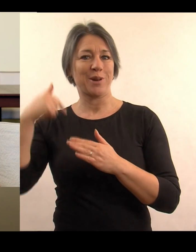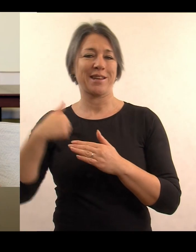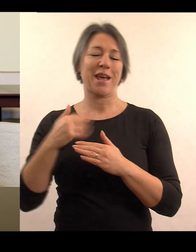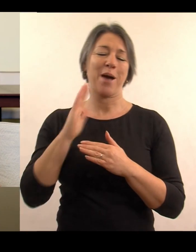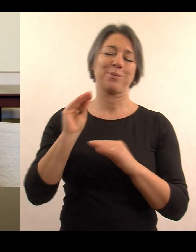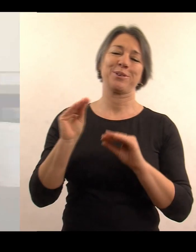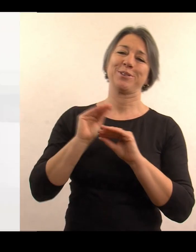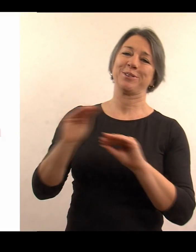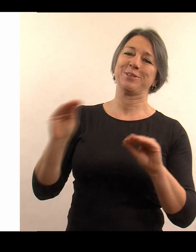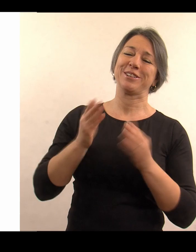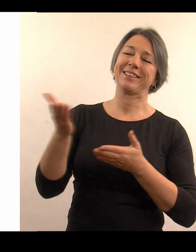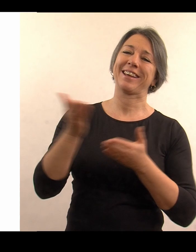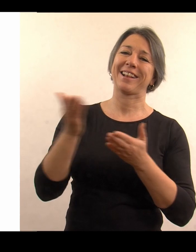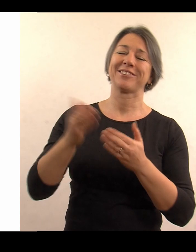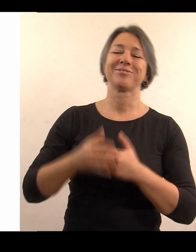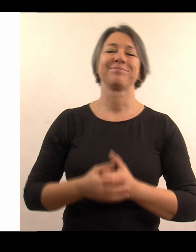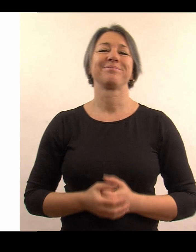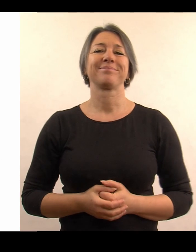pozici učitele.